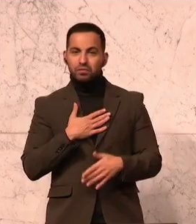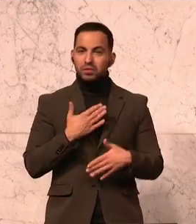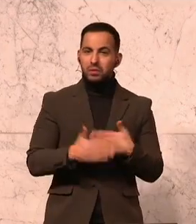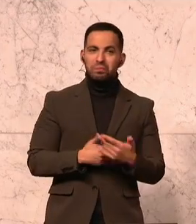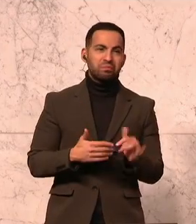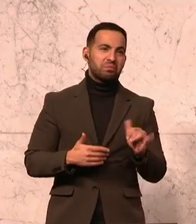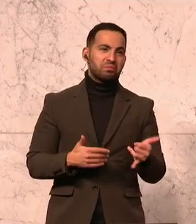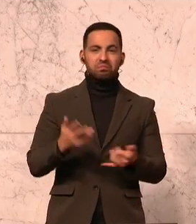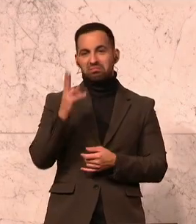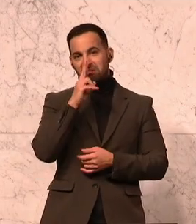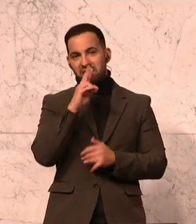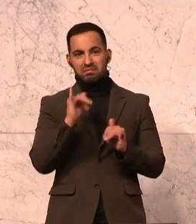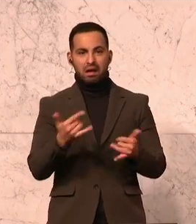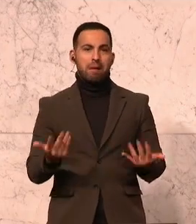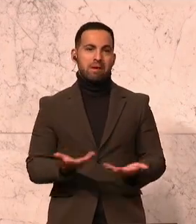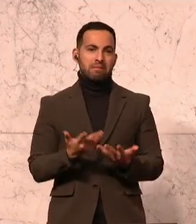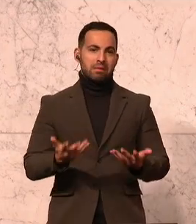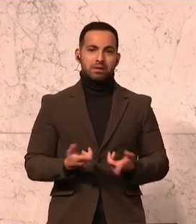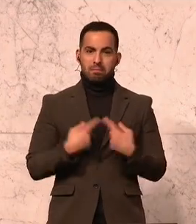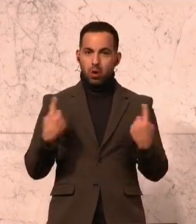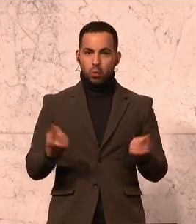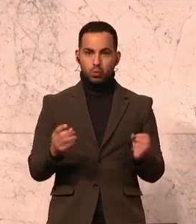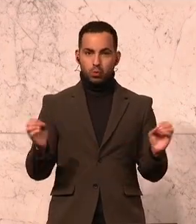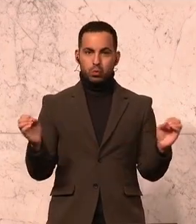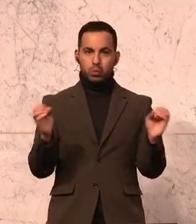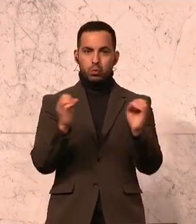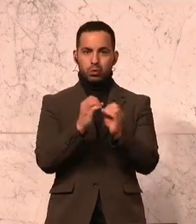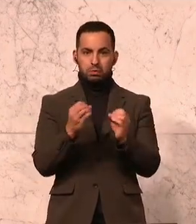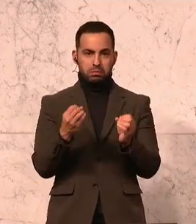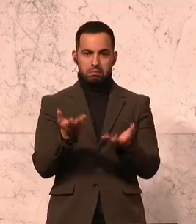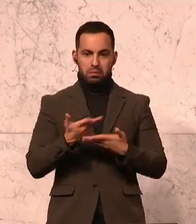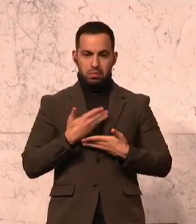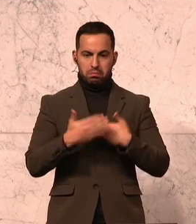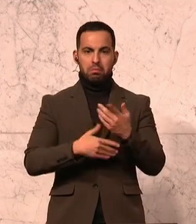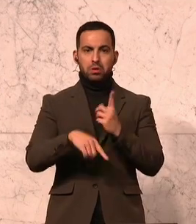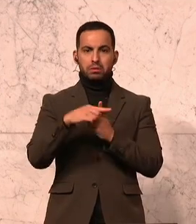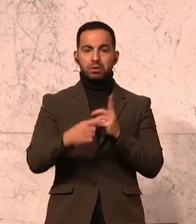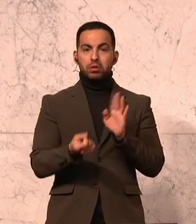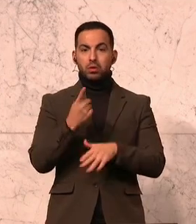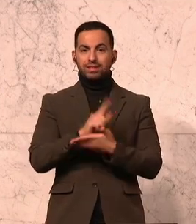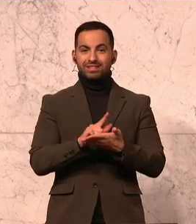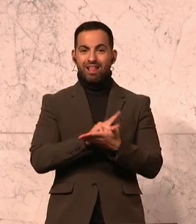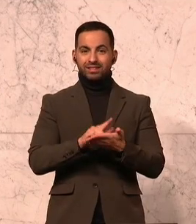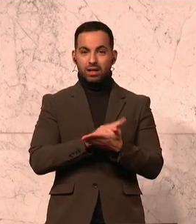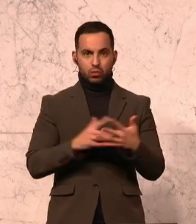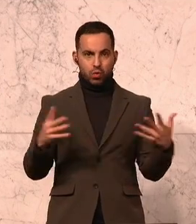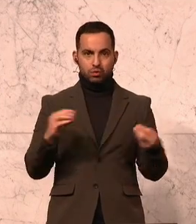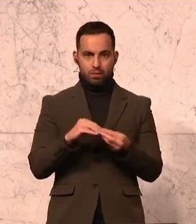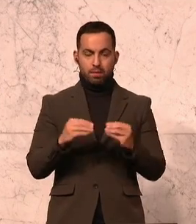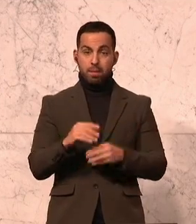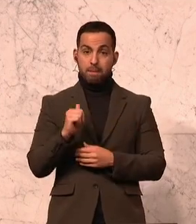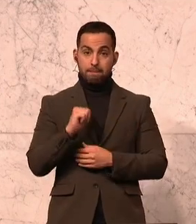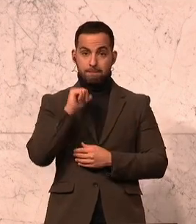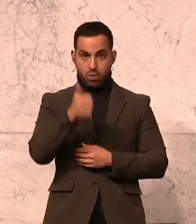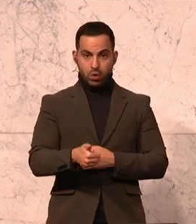ja, ist nett, aber das wird uns überhaupt nirgendwo weiterbringen. Und gerade Teilzeit ist ein großes Problem. Wir werden wahrscheinlich morgen